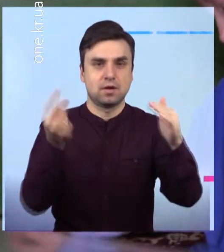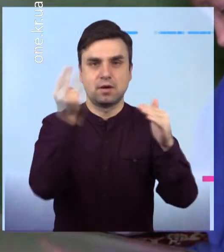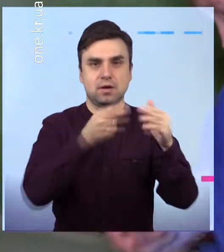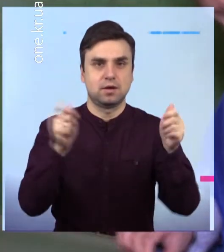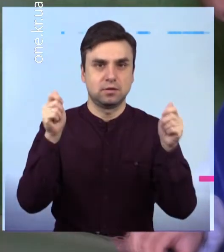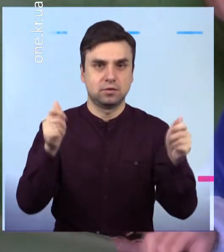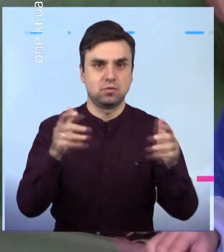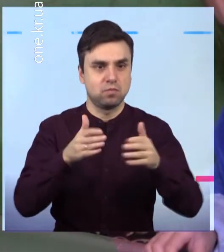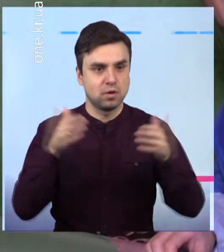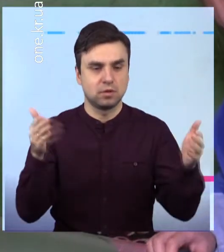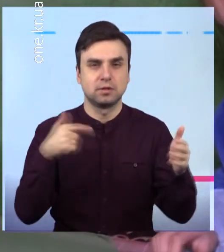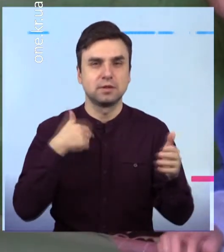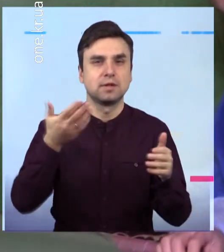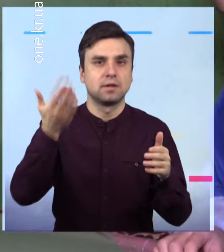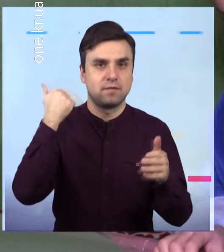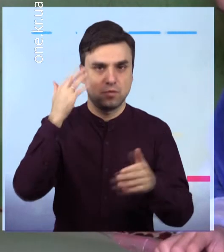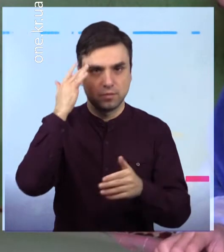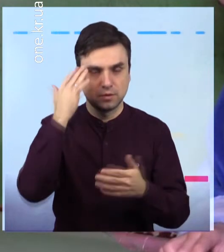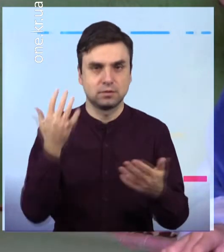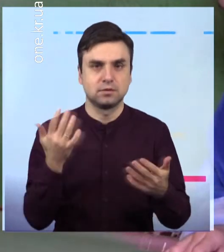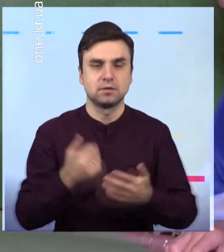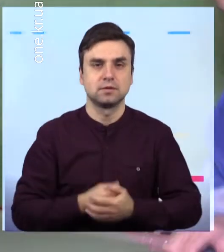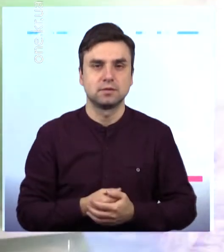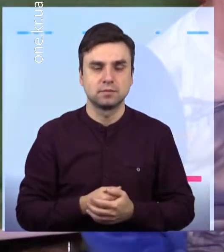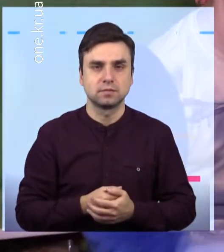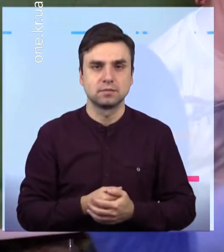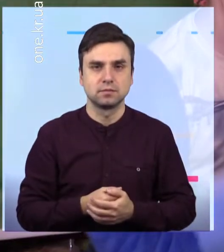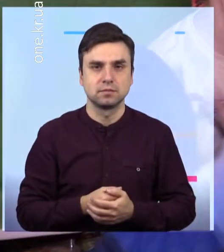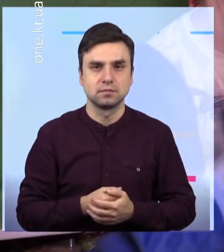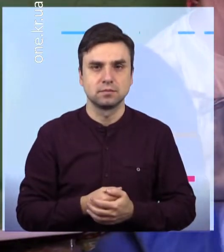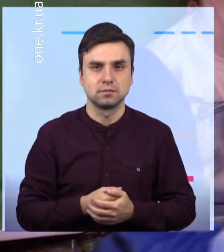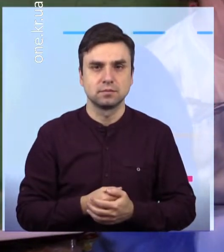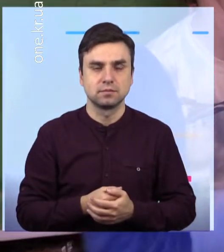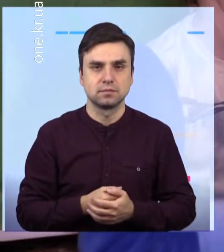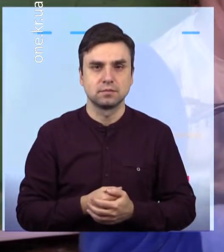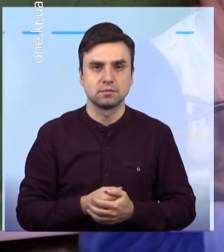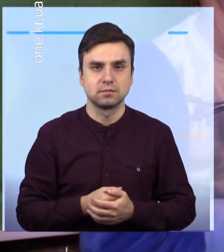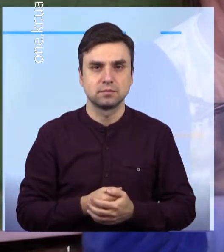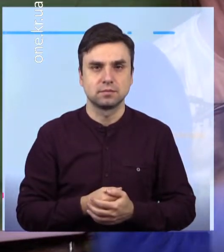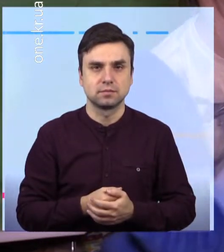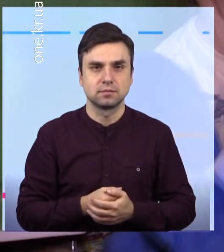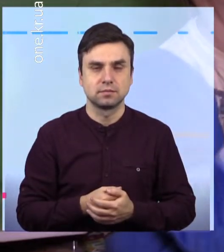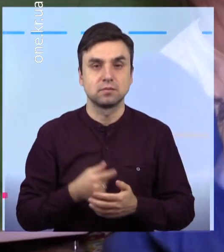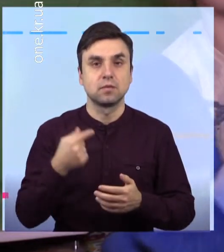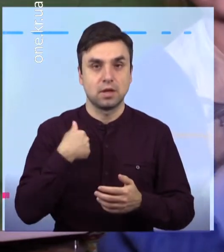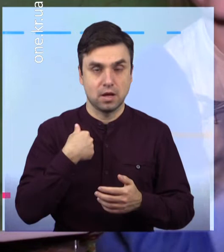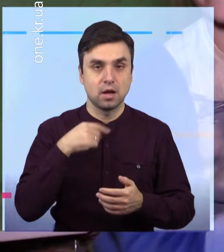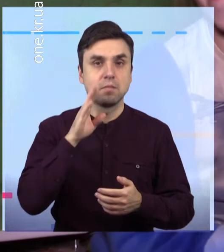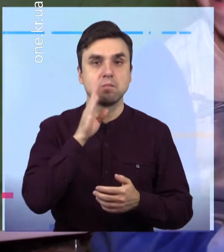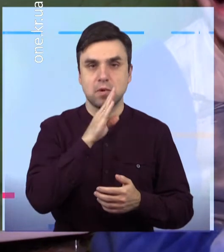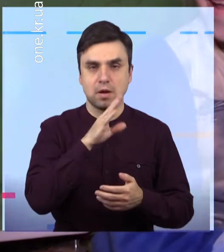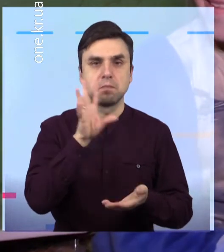поцвітала, як у мої сестеренки Мамі допомагала постійно, допомагала в мене